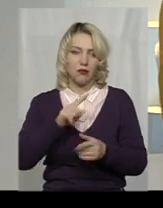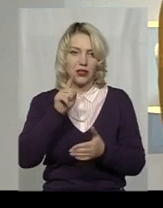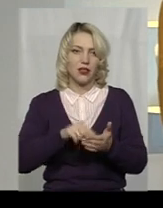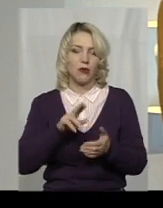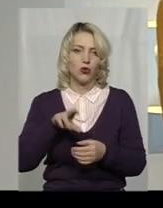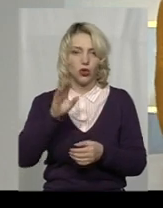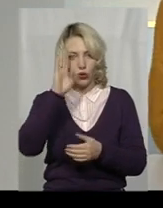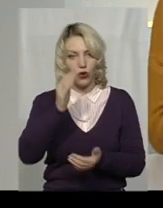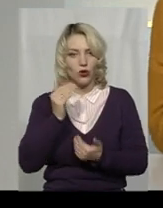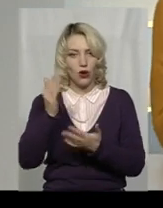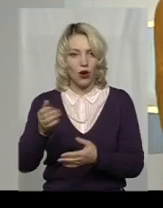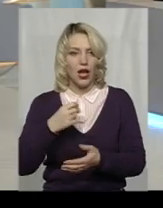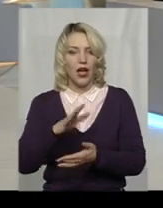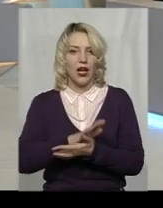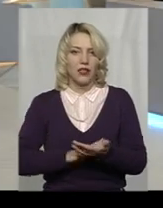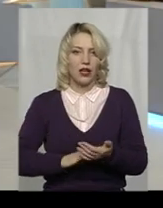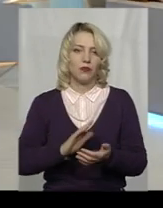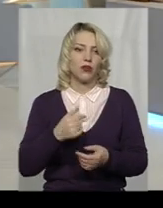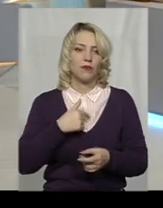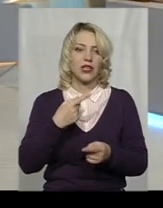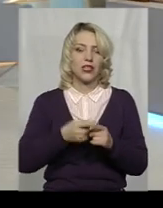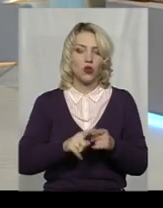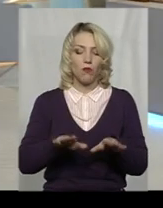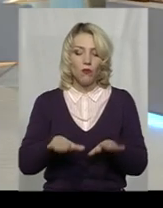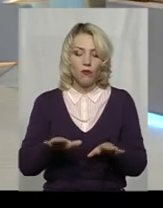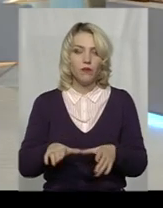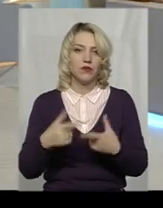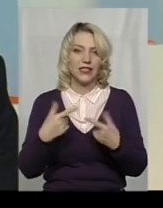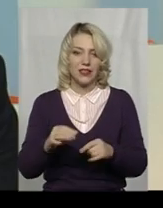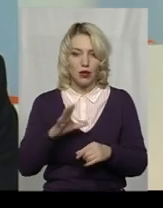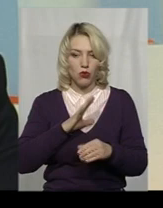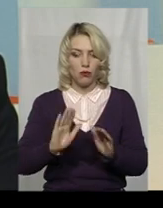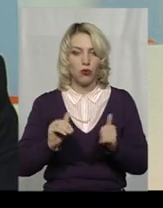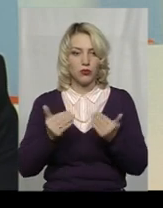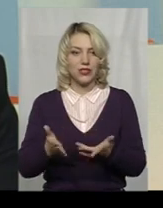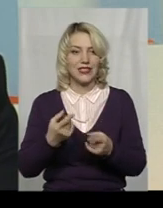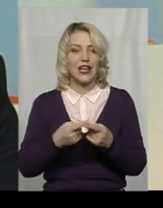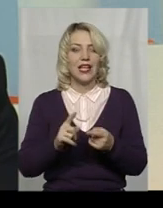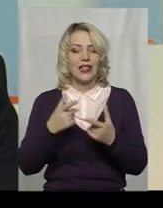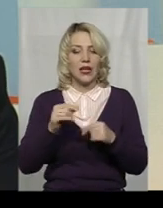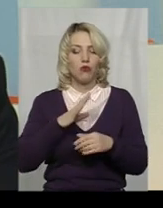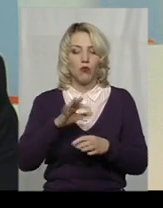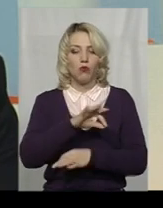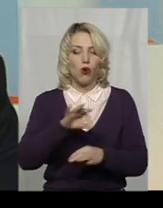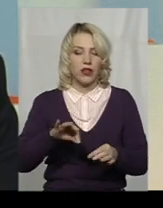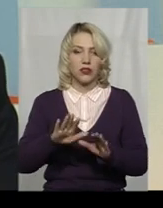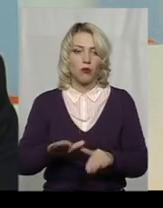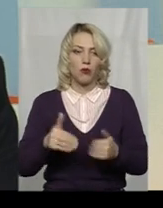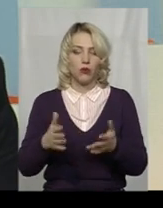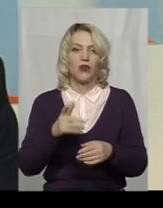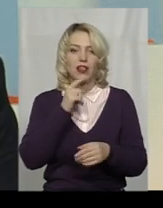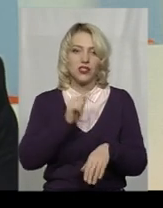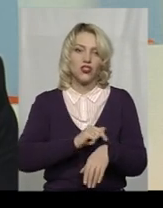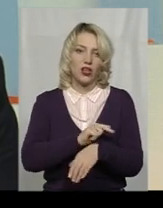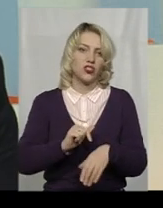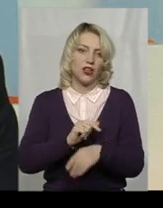зараз продовжимо. Я в опальну ремарку, просто на цьому місці, де була пропозиція, де був цей проєкт, пропонували з часом,